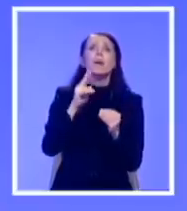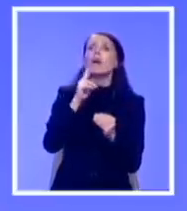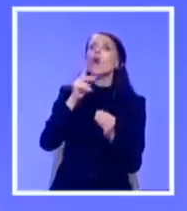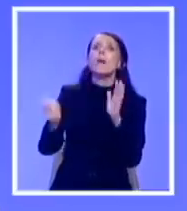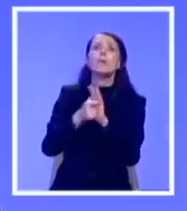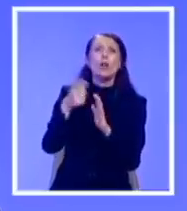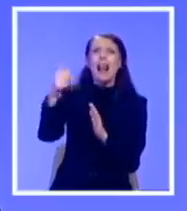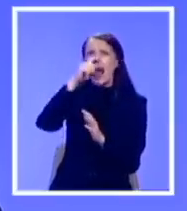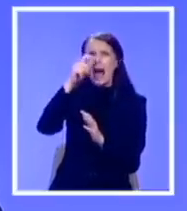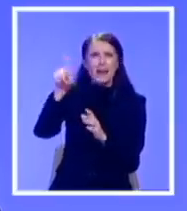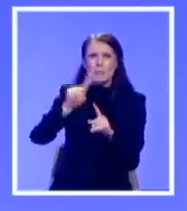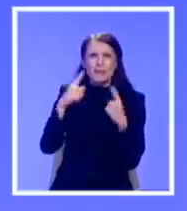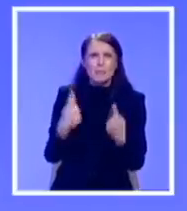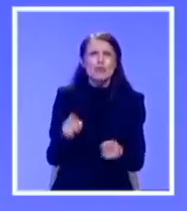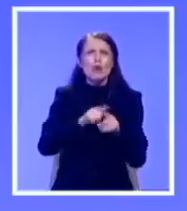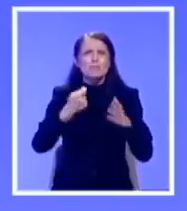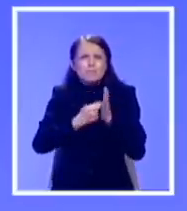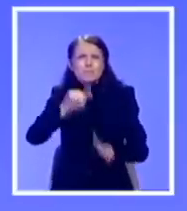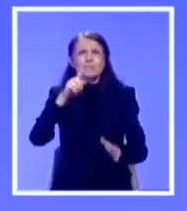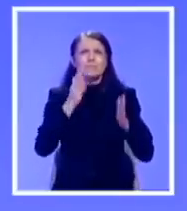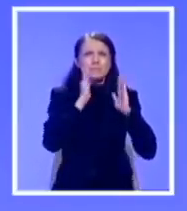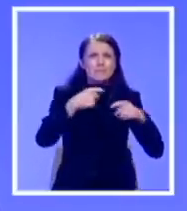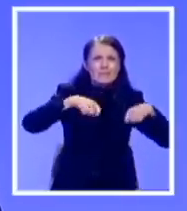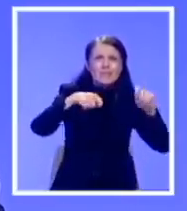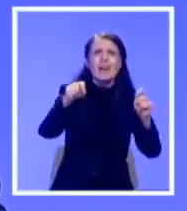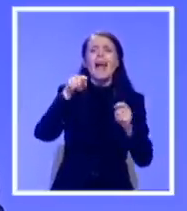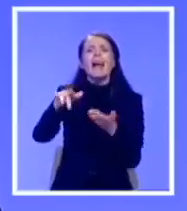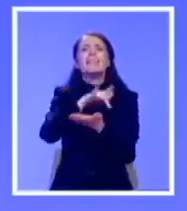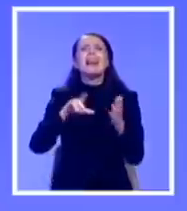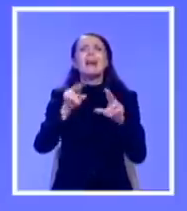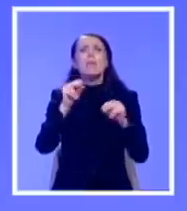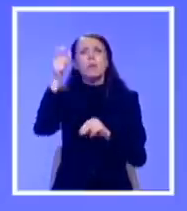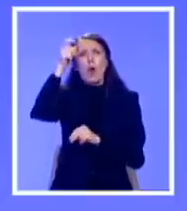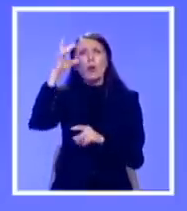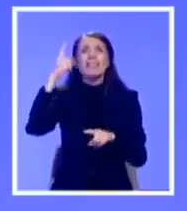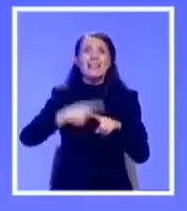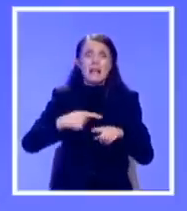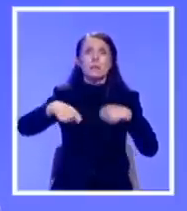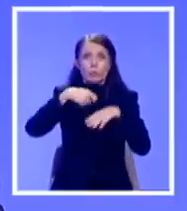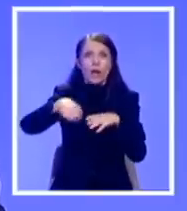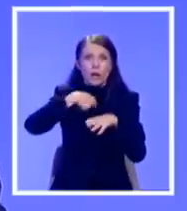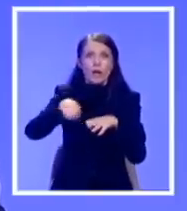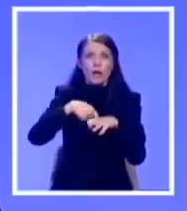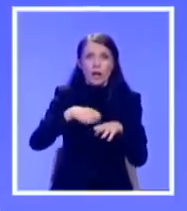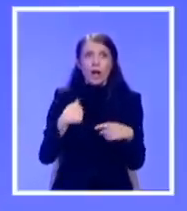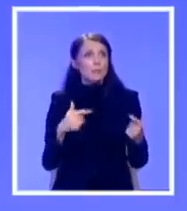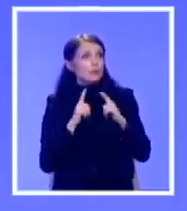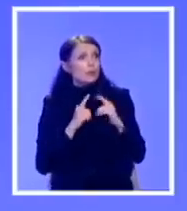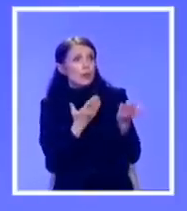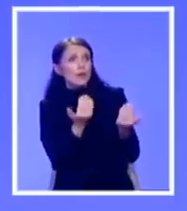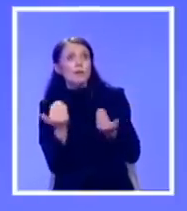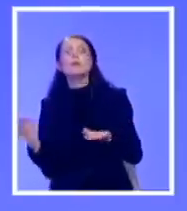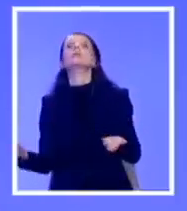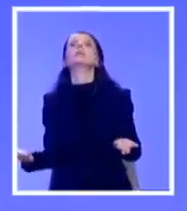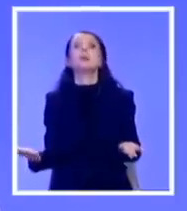izgradnje preskopih autoputeva, uređenje trga Republike deset puta u Beogradu. I dok mi čekamo da nam se razjasne ova pitanja, para državne